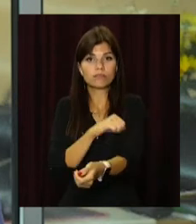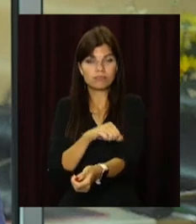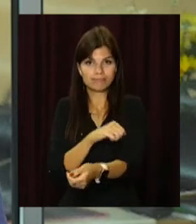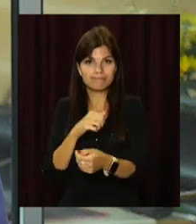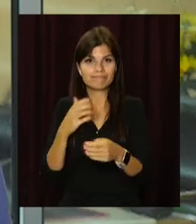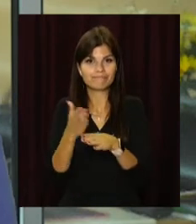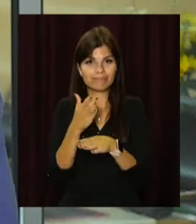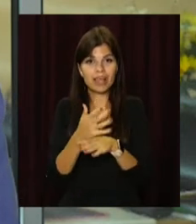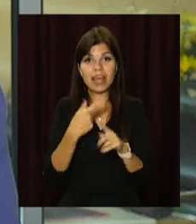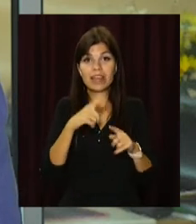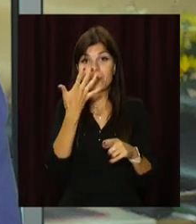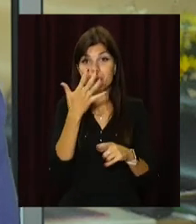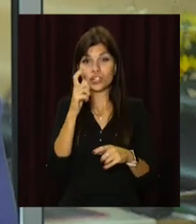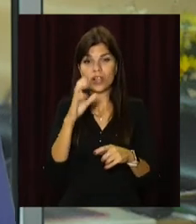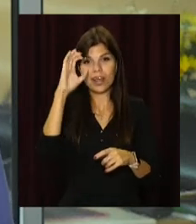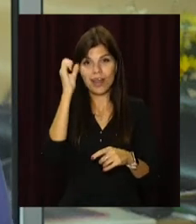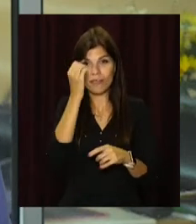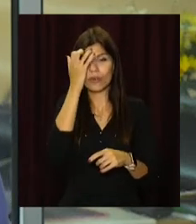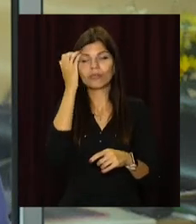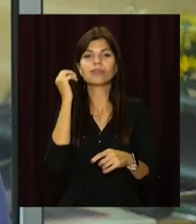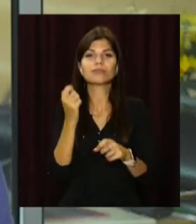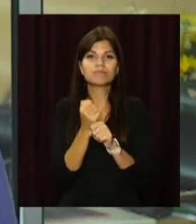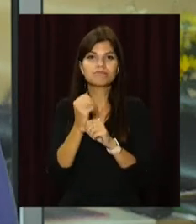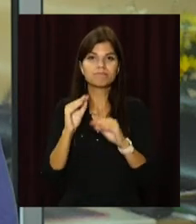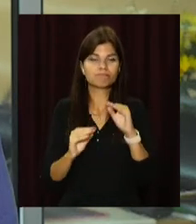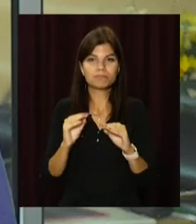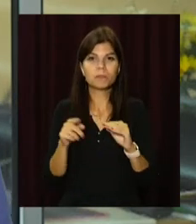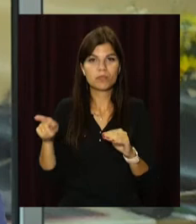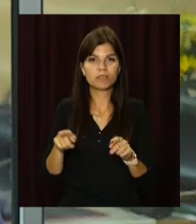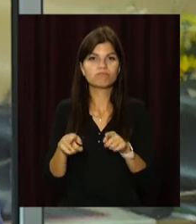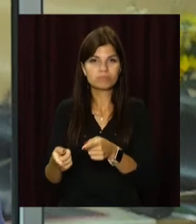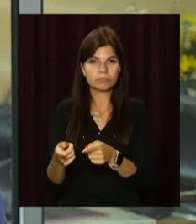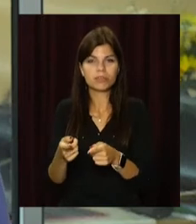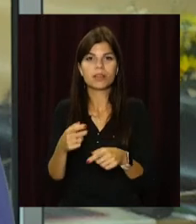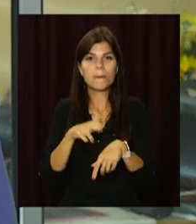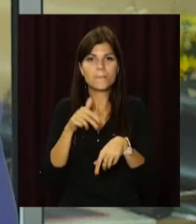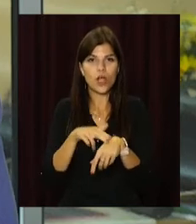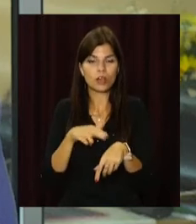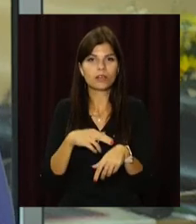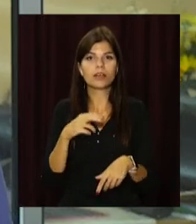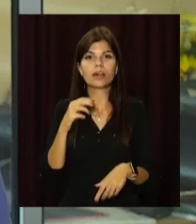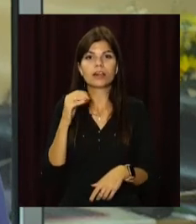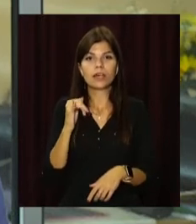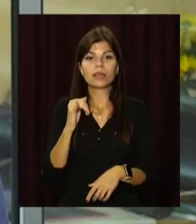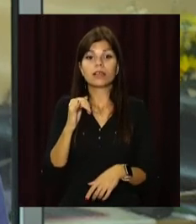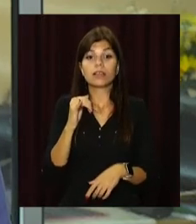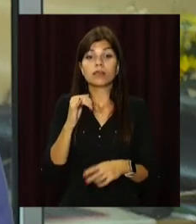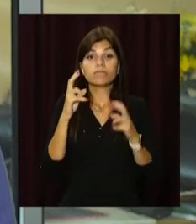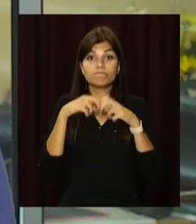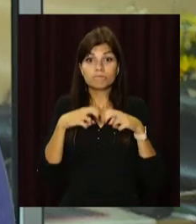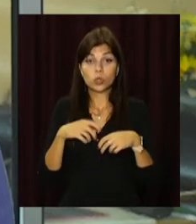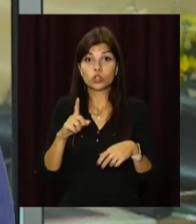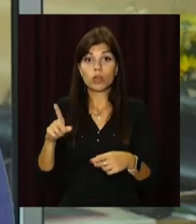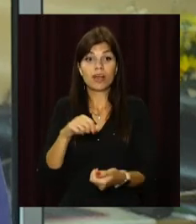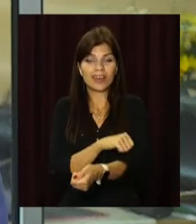організували п'ятеро мешканців Кривого Рогу. Наразі зловмисників затримали співробітники поліції та корду. З'ясувалося, що